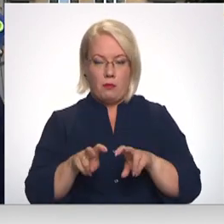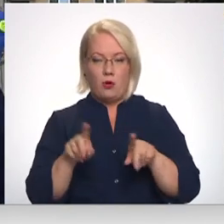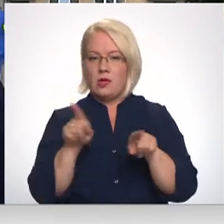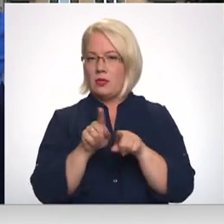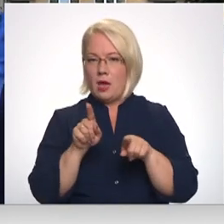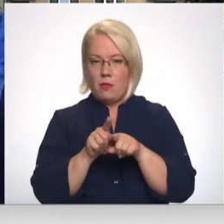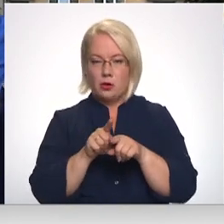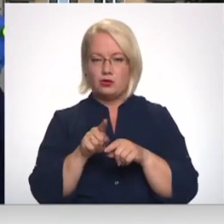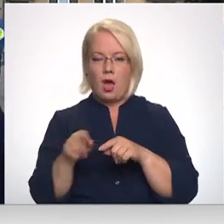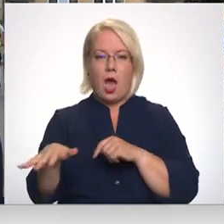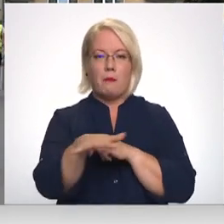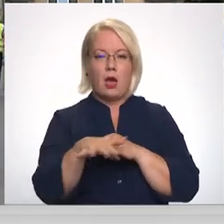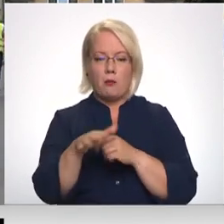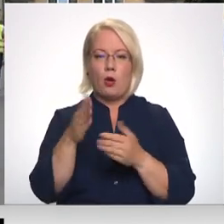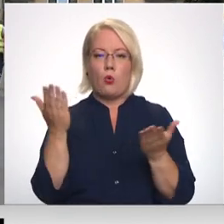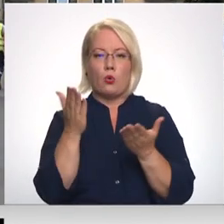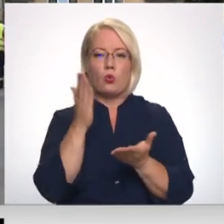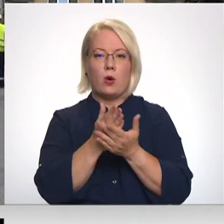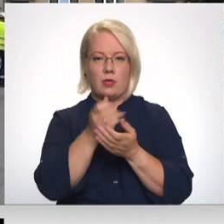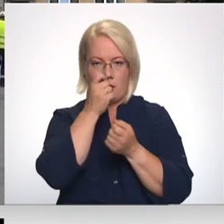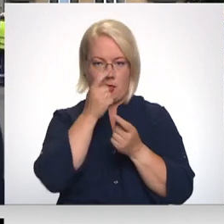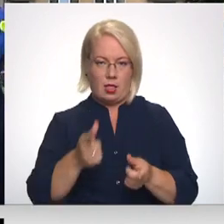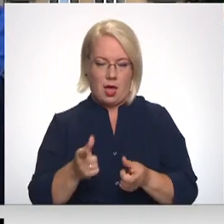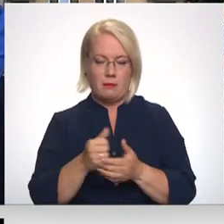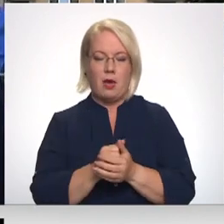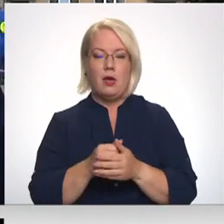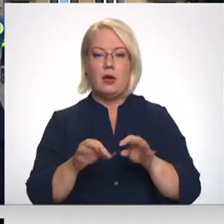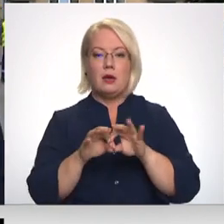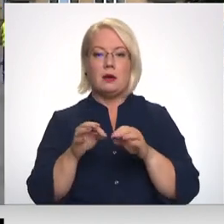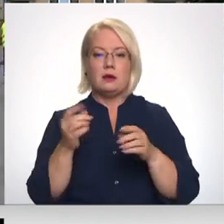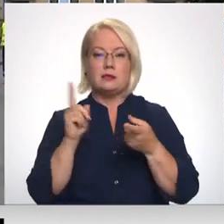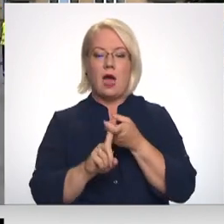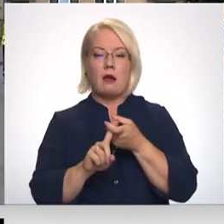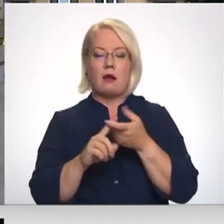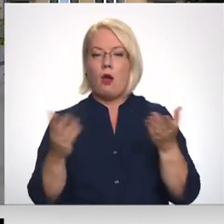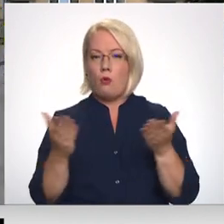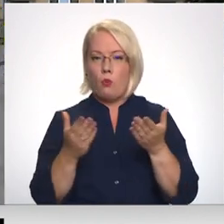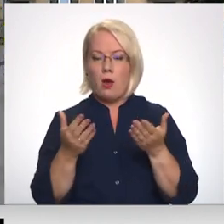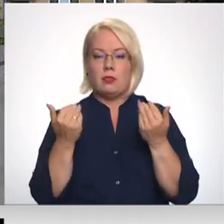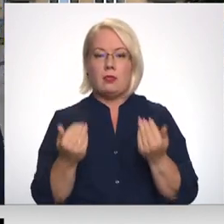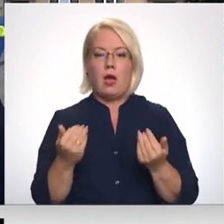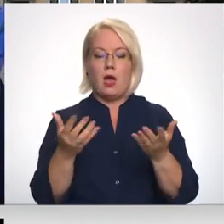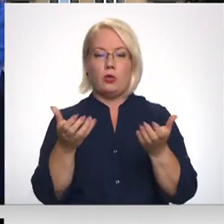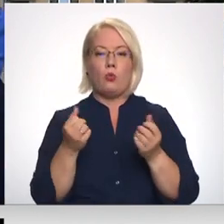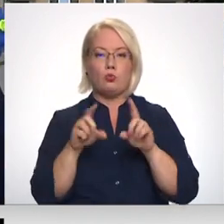pašā apgājumā, kur notika nelēmas gādījums. Sākā ar ko? Pāršlīgu uzņemuma